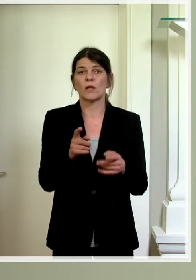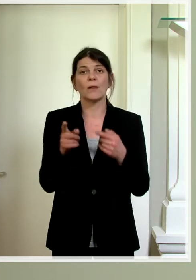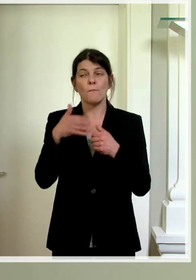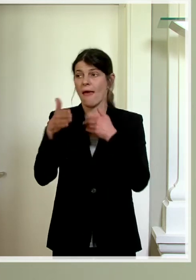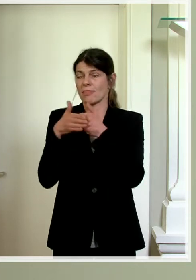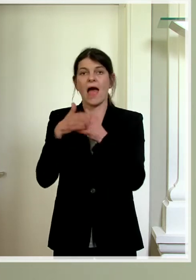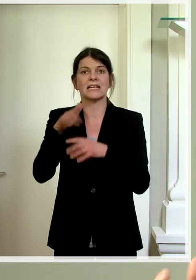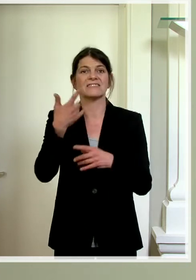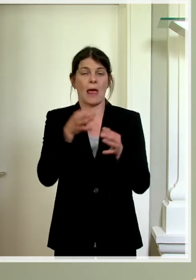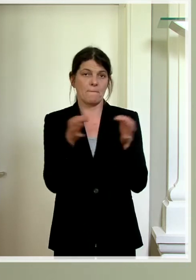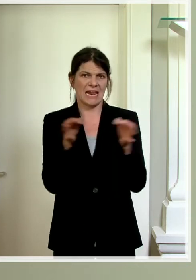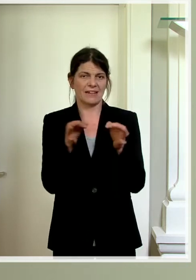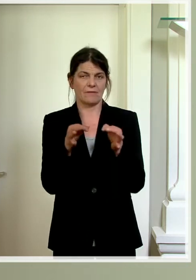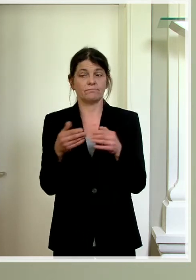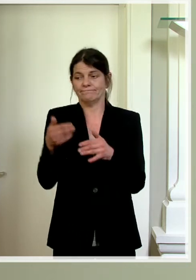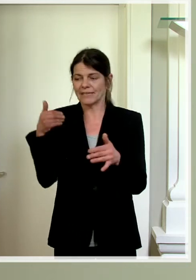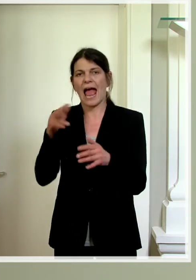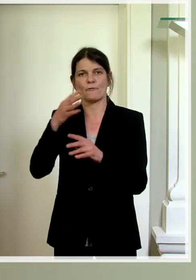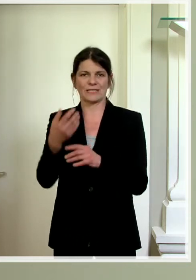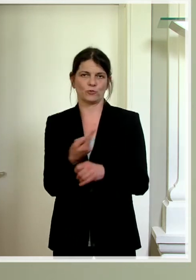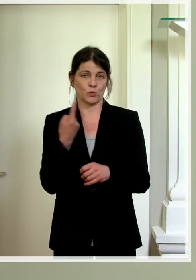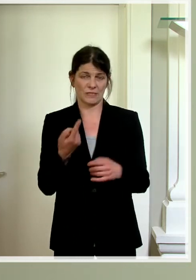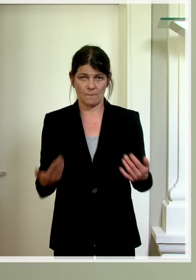näher als zwei Meter in den letzten 48 Stunden.